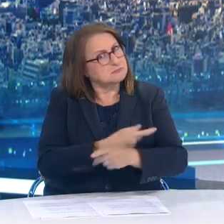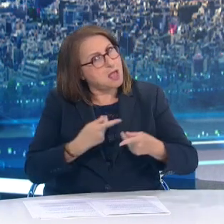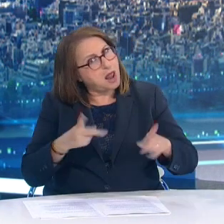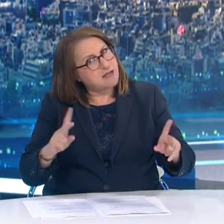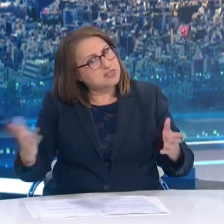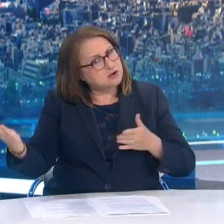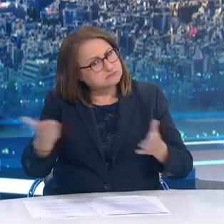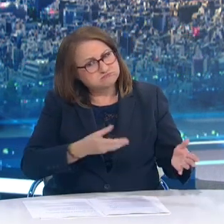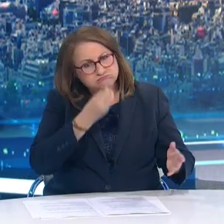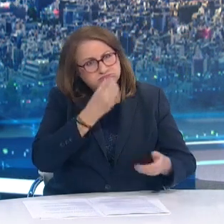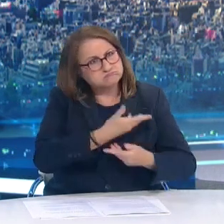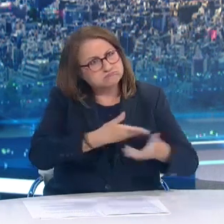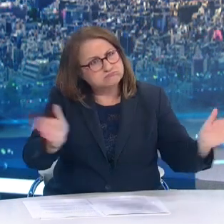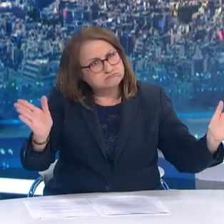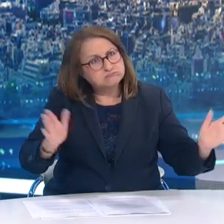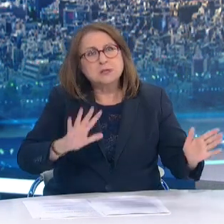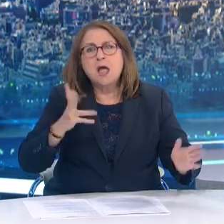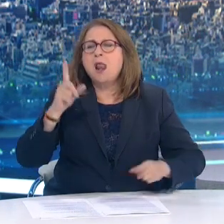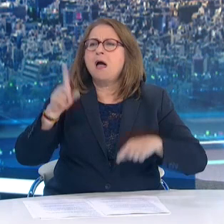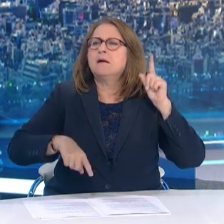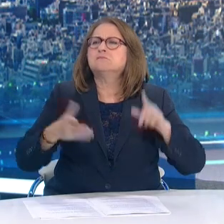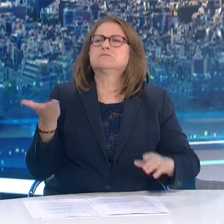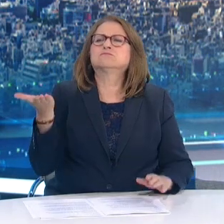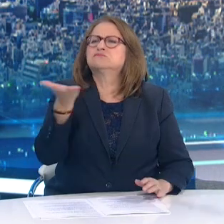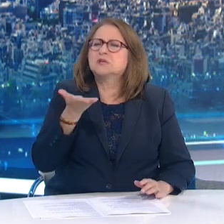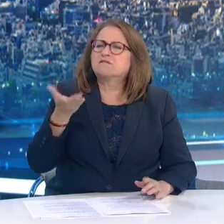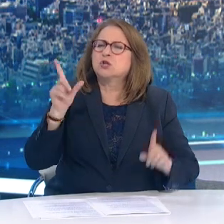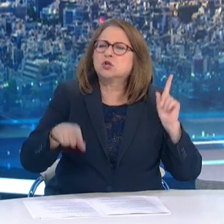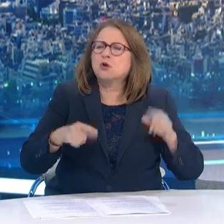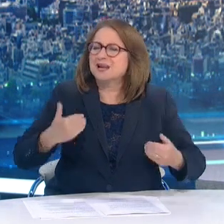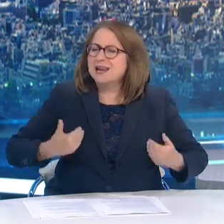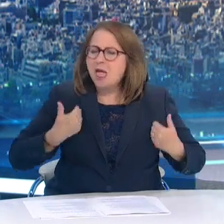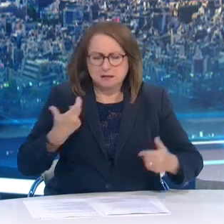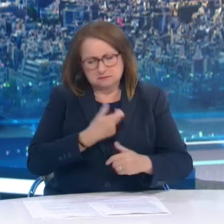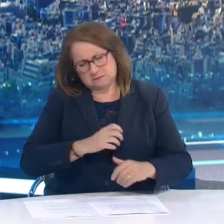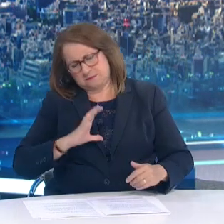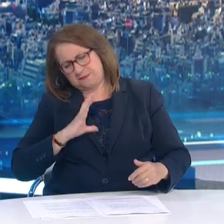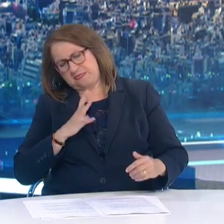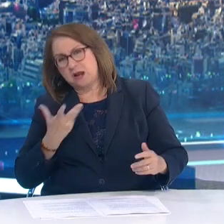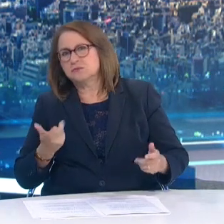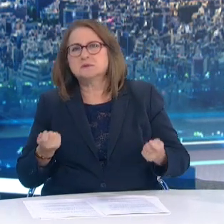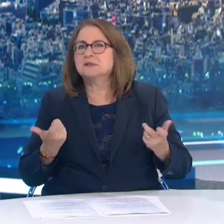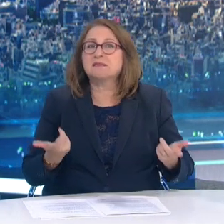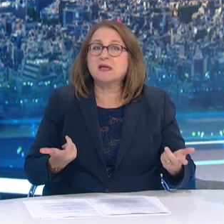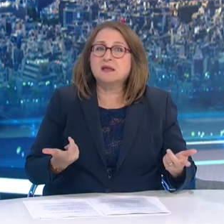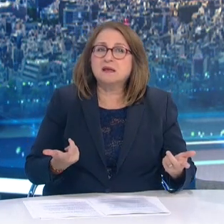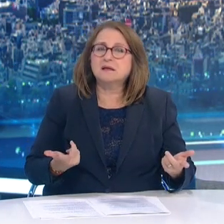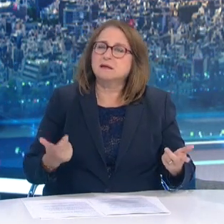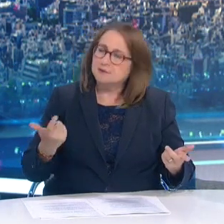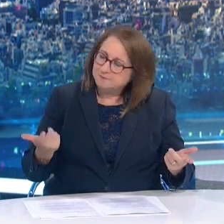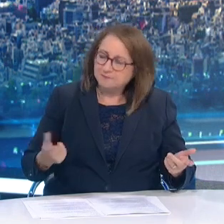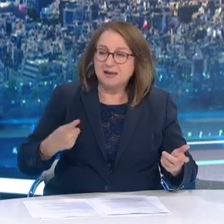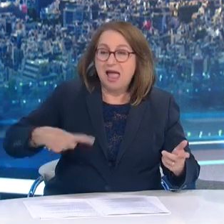νεότερους που δεν έχουν κάνει ακόμη το εμβόλιο Και αυτή η απάντηση είναι ξεκάθαρη Οι εργαζόμενοι στους χώρους εστίασης και